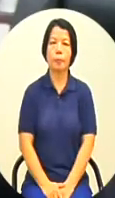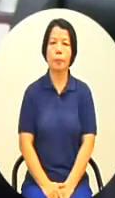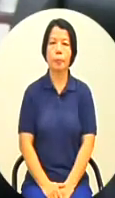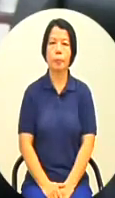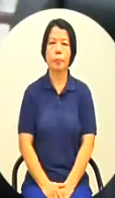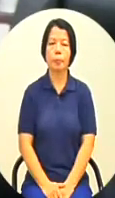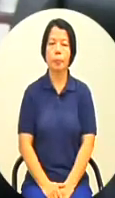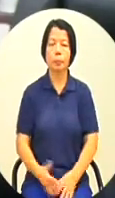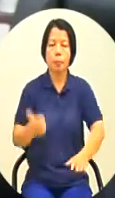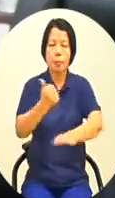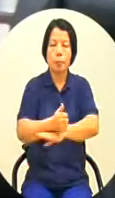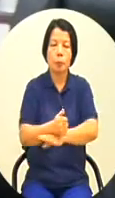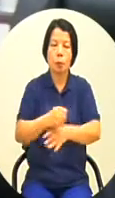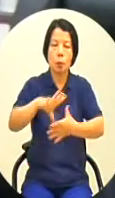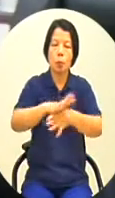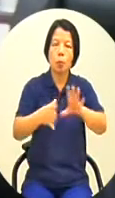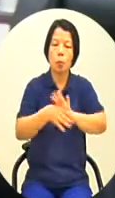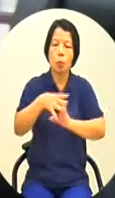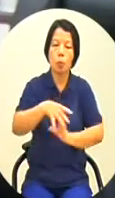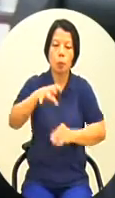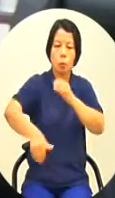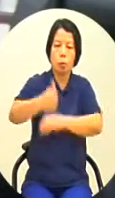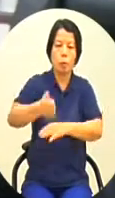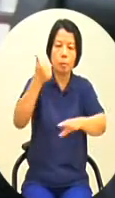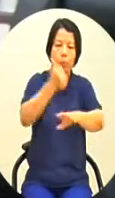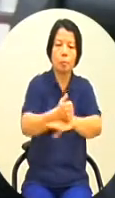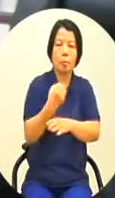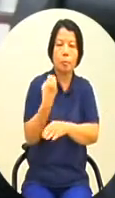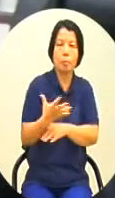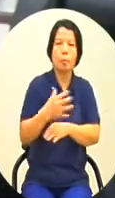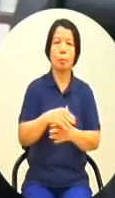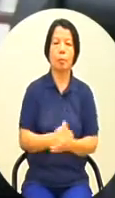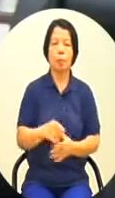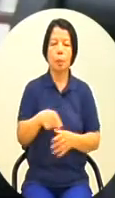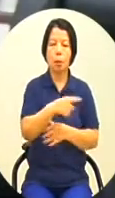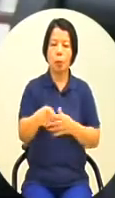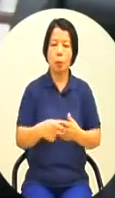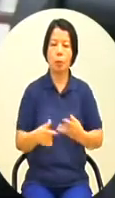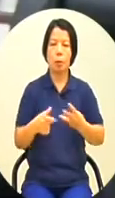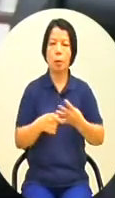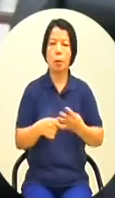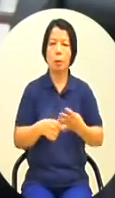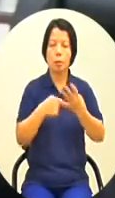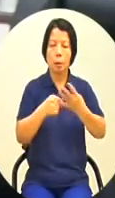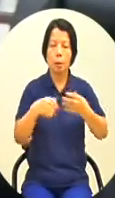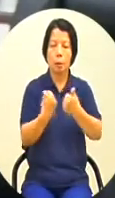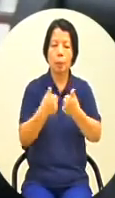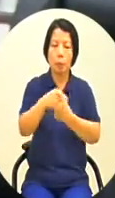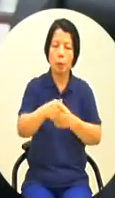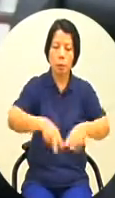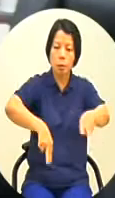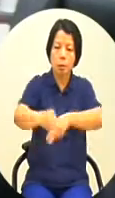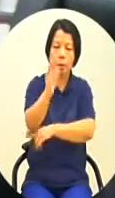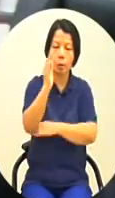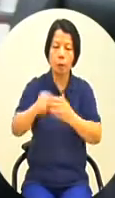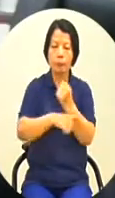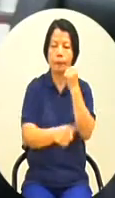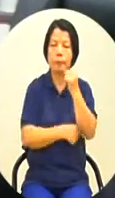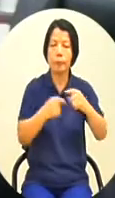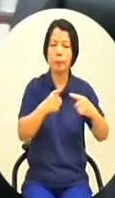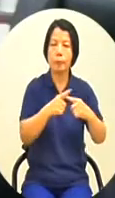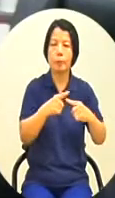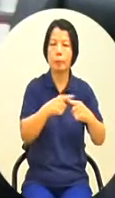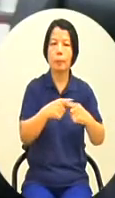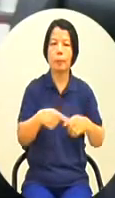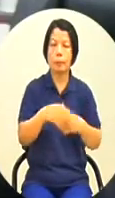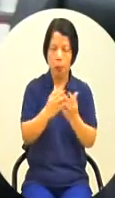新任的文化局長剛上任沒多久那上個會期大家也花了很多時間在處理行政法人的部分那這邊要